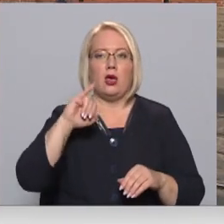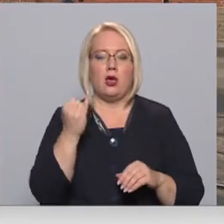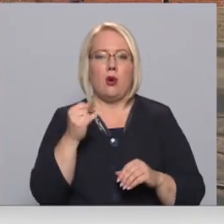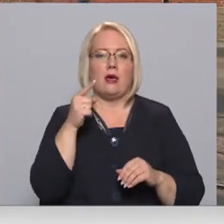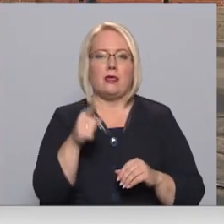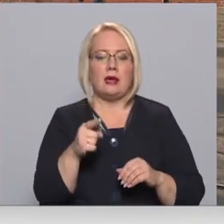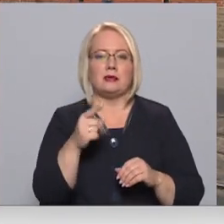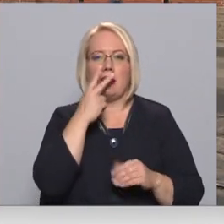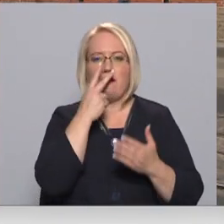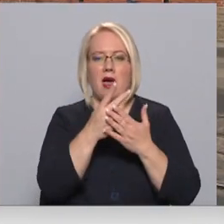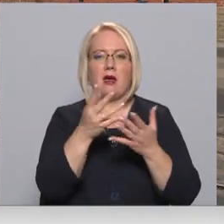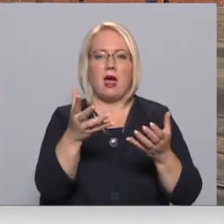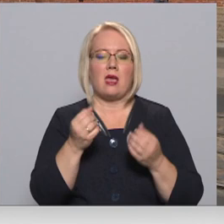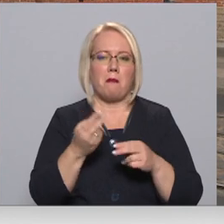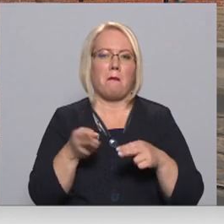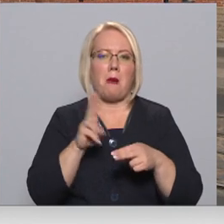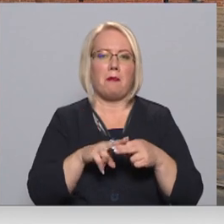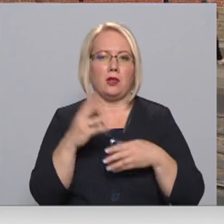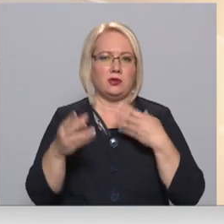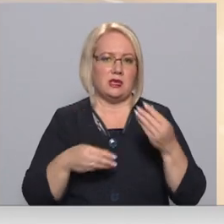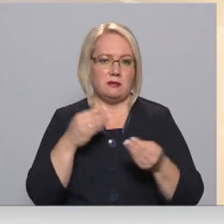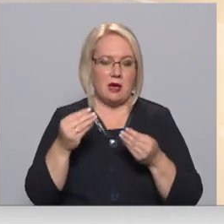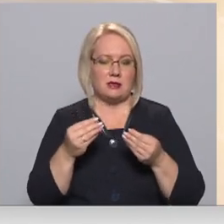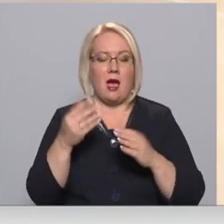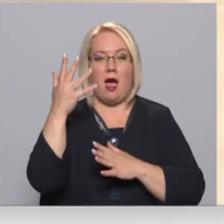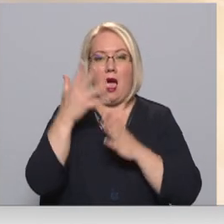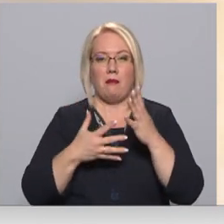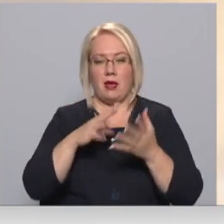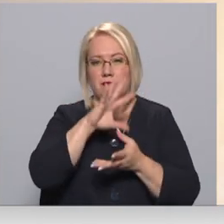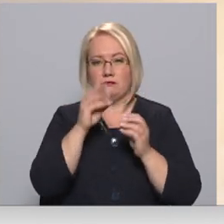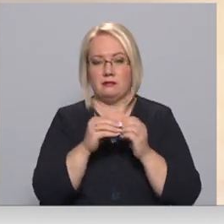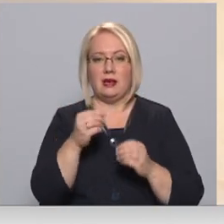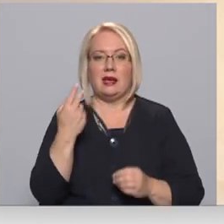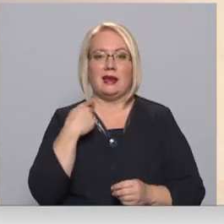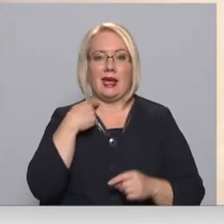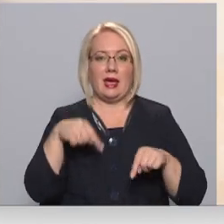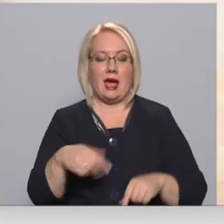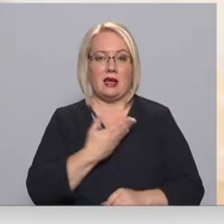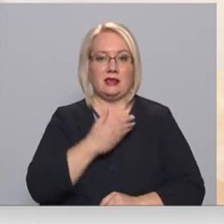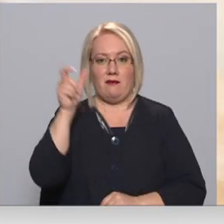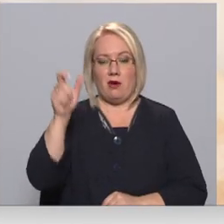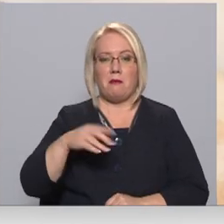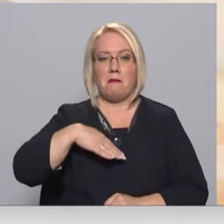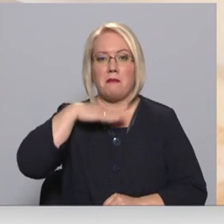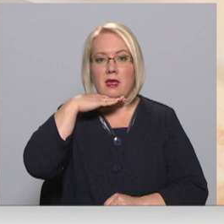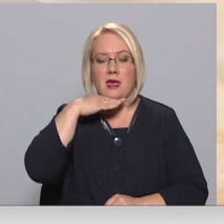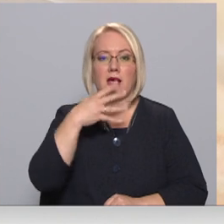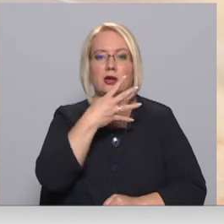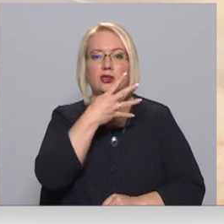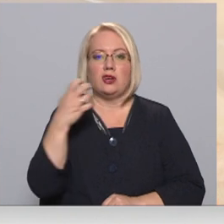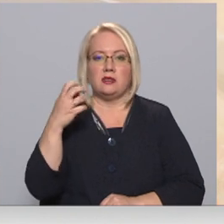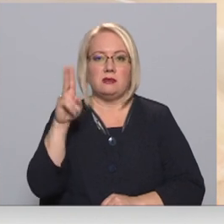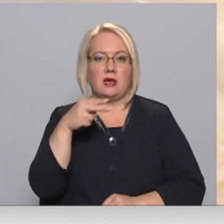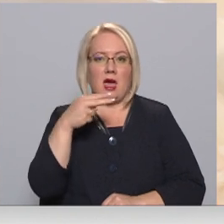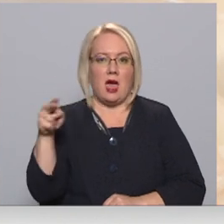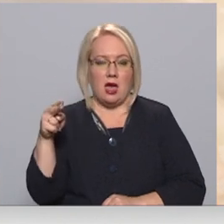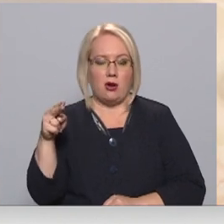ir vērā ņemamas papildu izmaksas. Saskaņā ar aprēķinu dzīvošanai Rīgā vienam pieaugušajiem pietiek ar nedaudz virs 400 eiro,